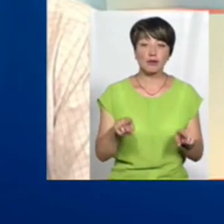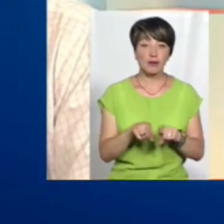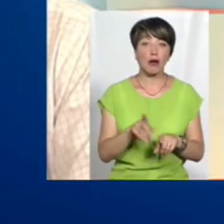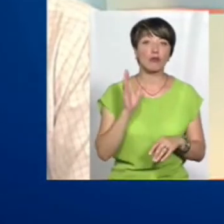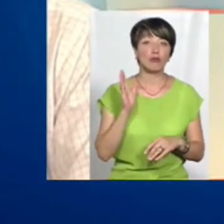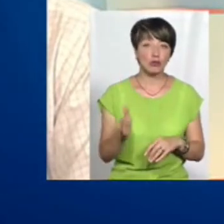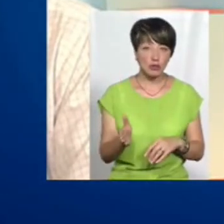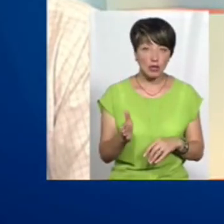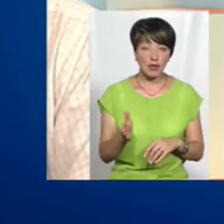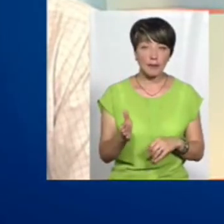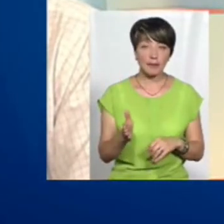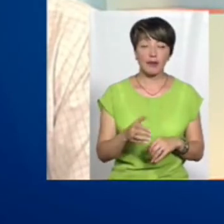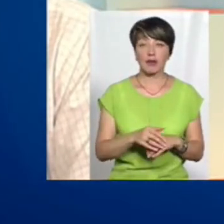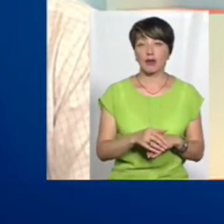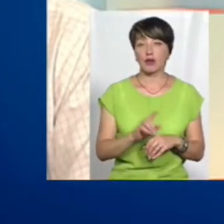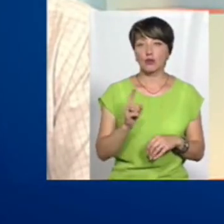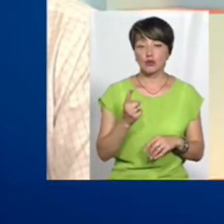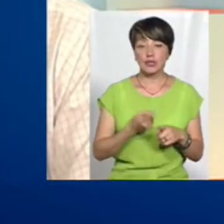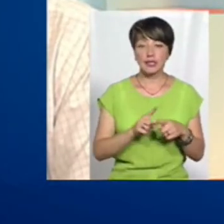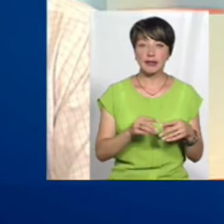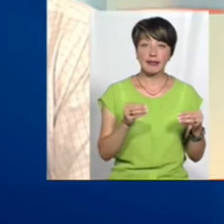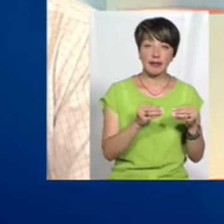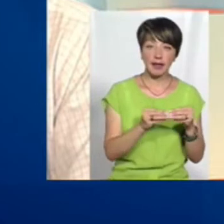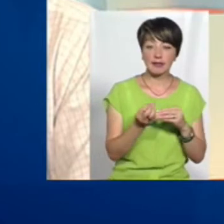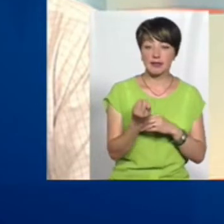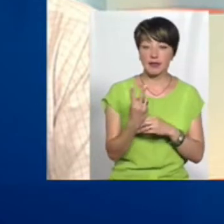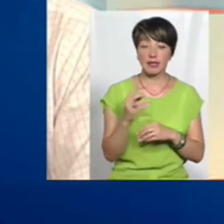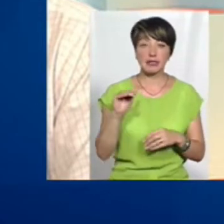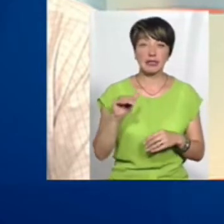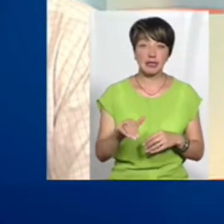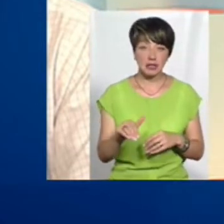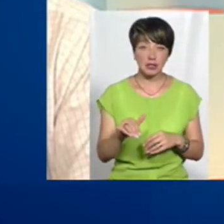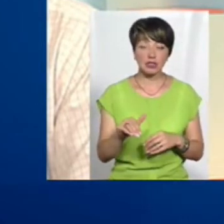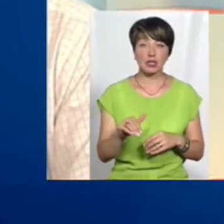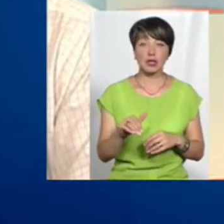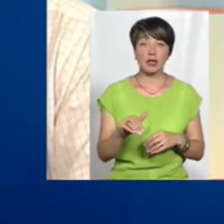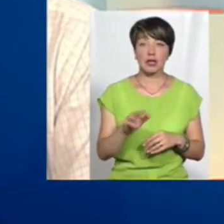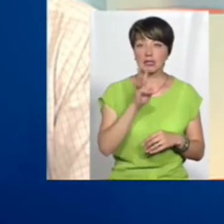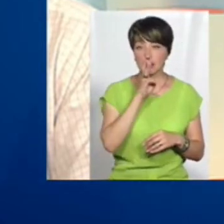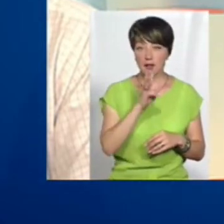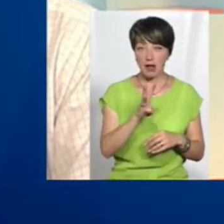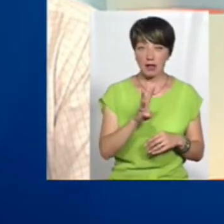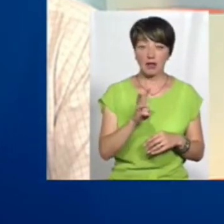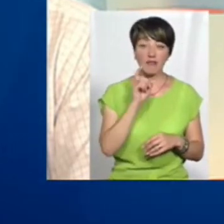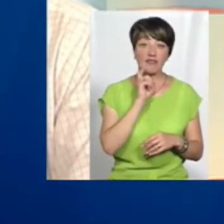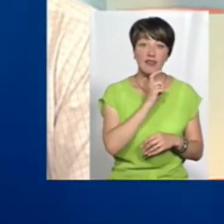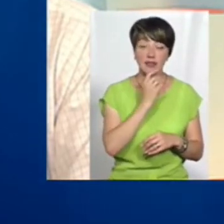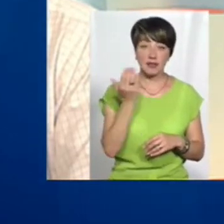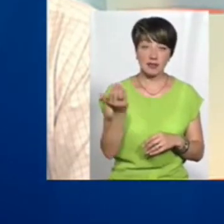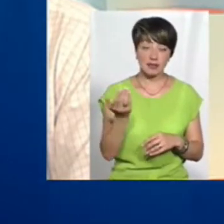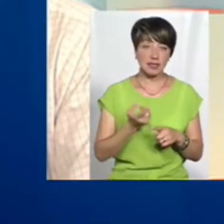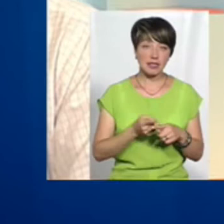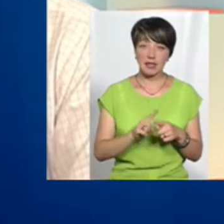буде, тому що от тих 10 чи 12 тисяч, сьогодні звучало і 10, і 12 заробітна плата, яка в Вінниці,